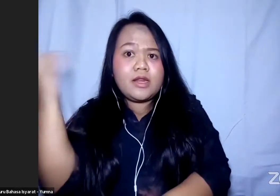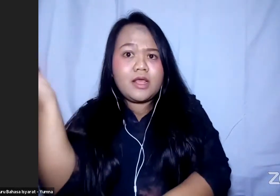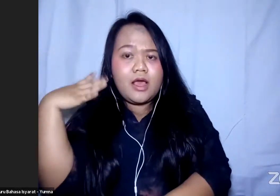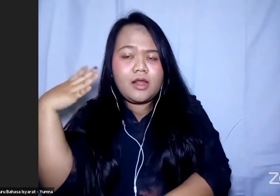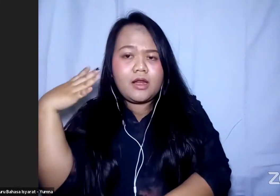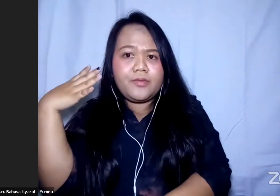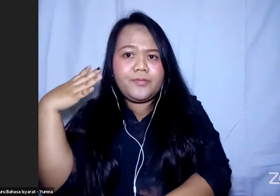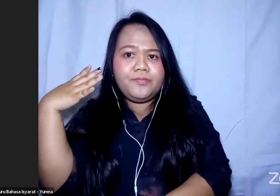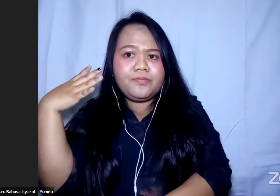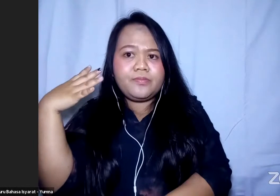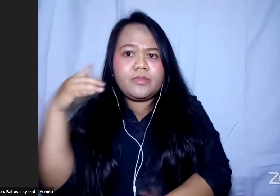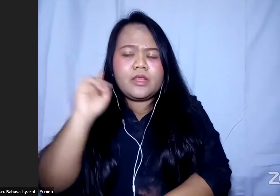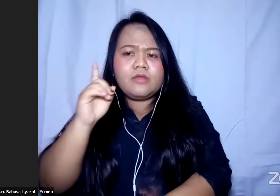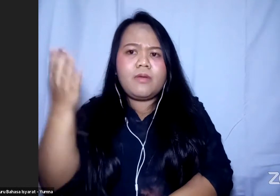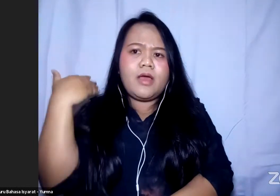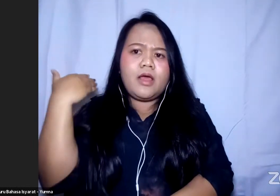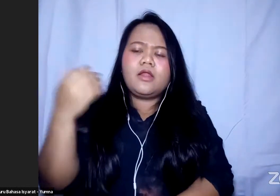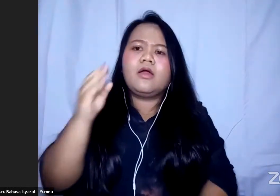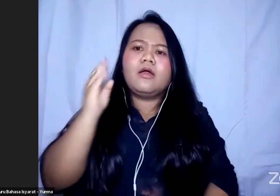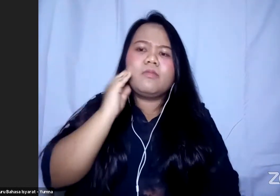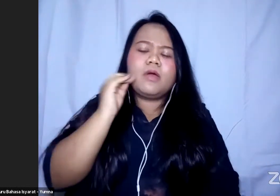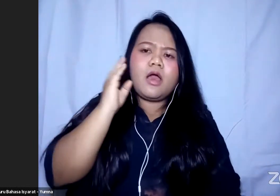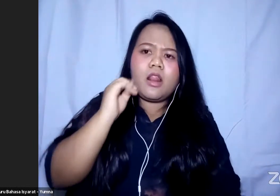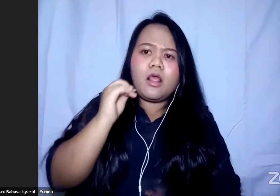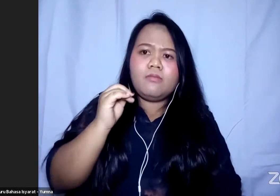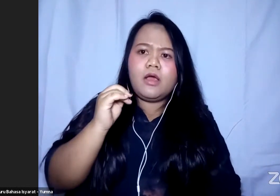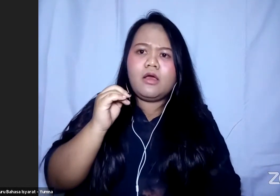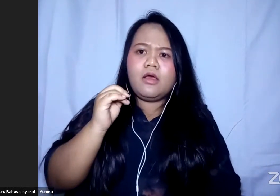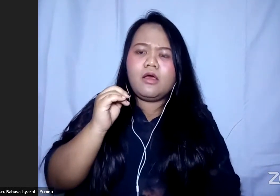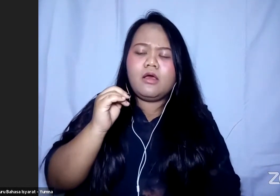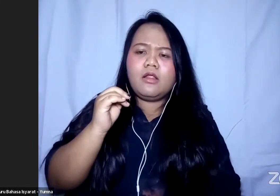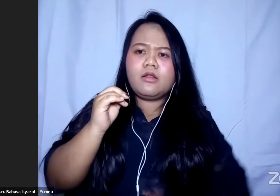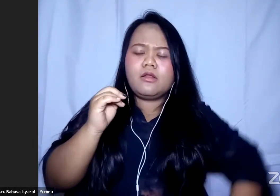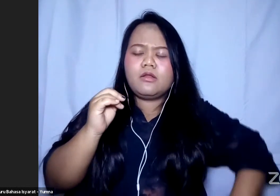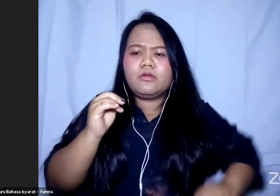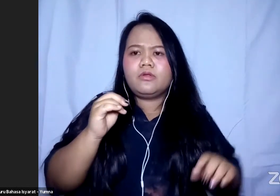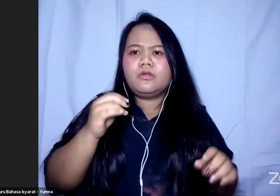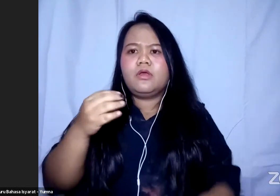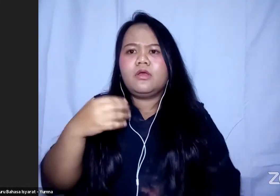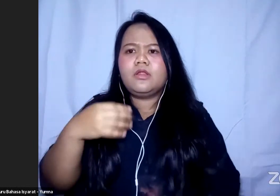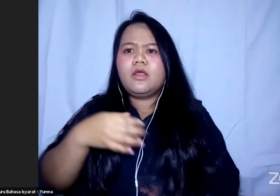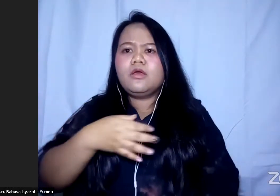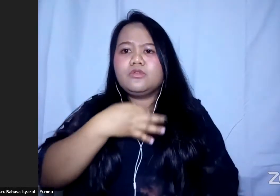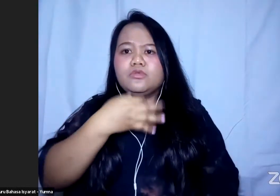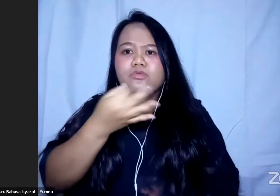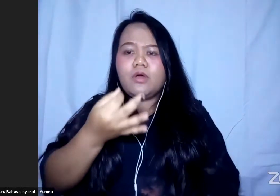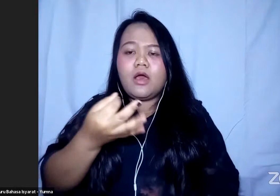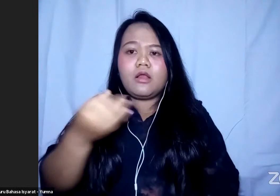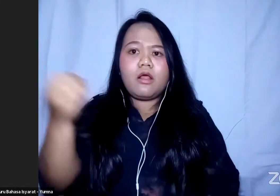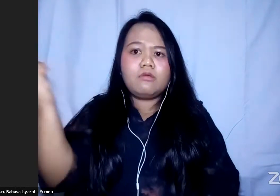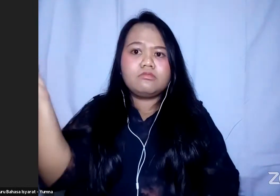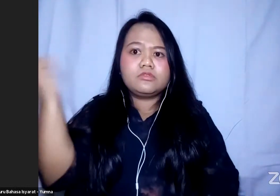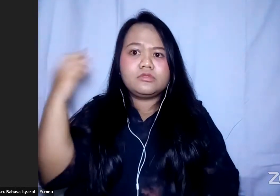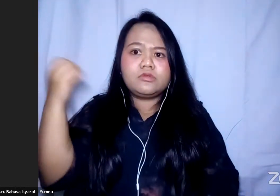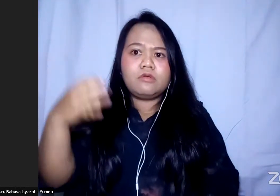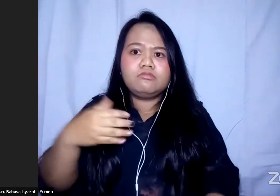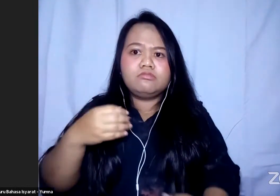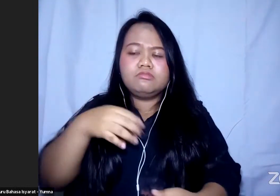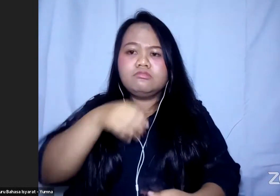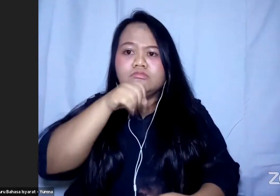kami pernah punya pengalaman juga ketika Ada yang agak bersuara kencang malah lansianya yang kaget